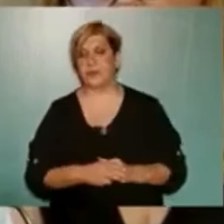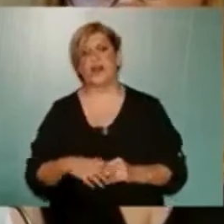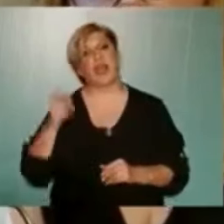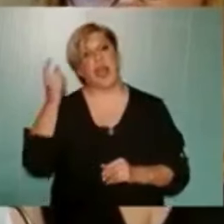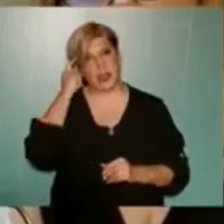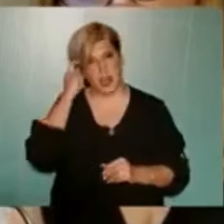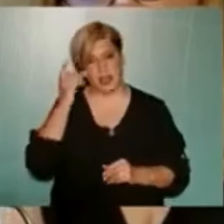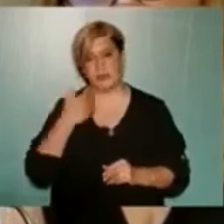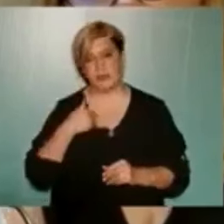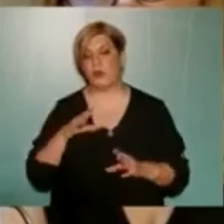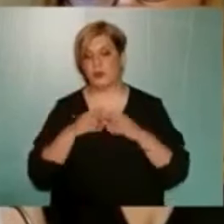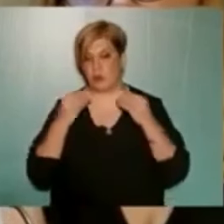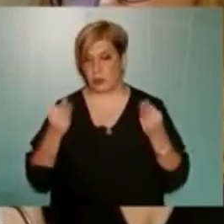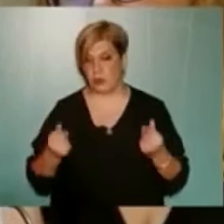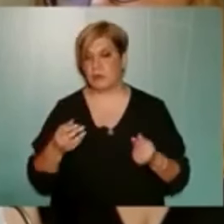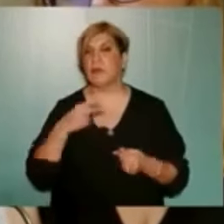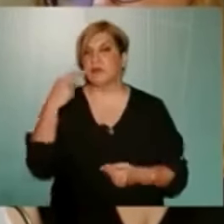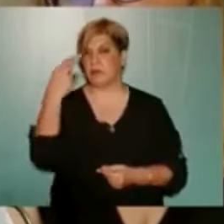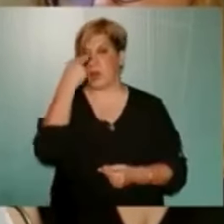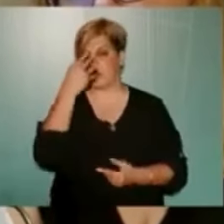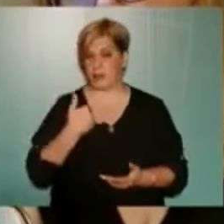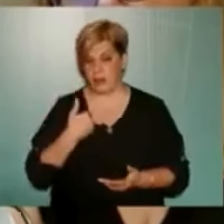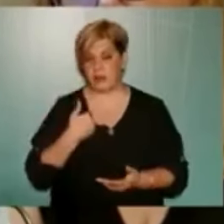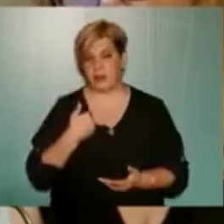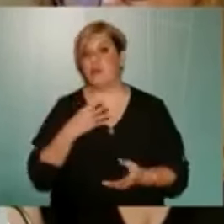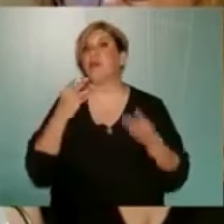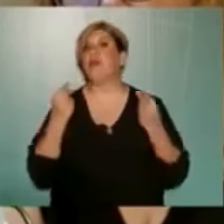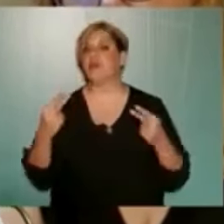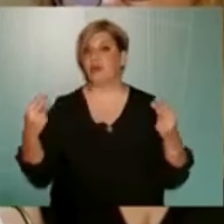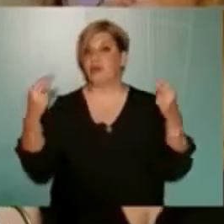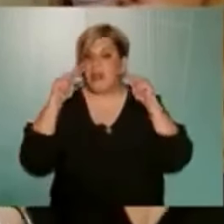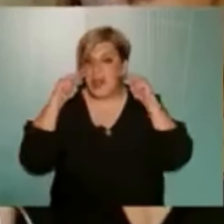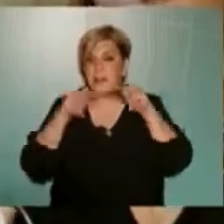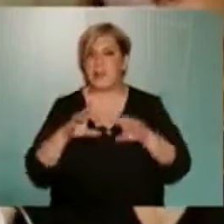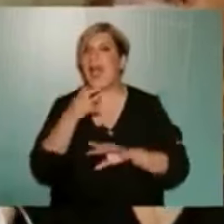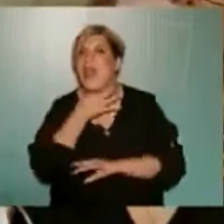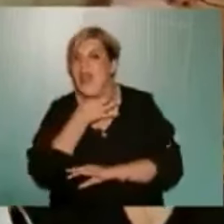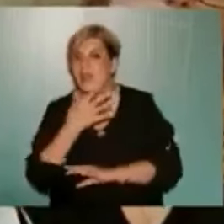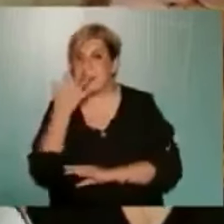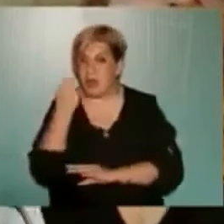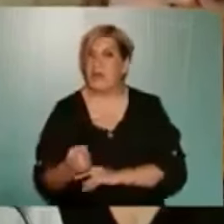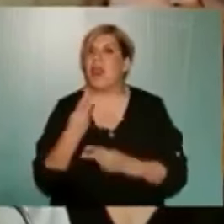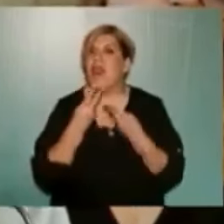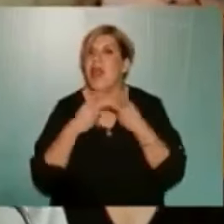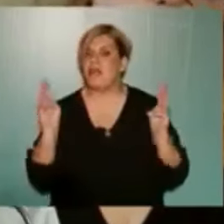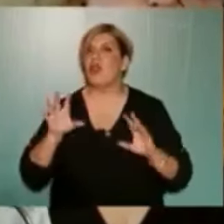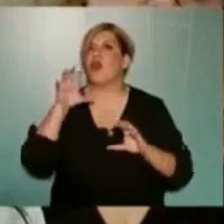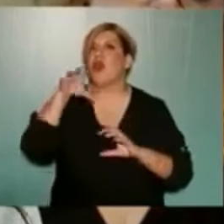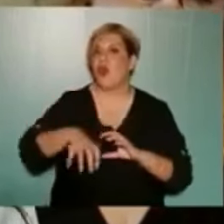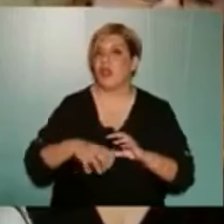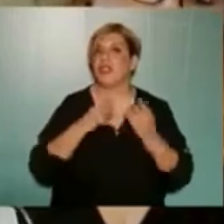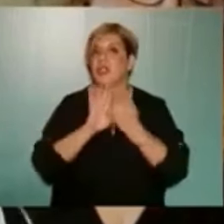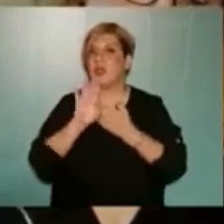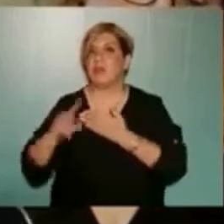Καταλάβαμε τον τρόπο που μας βλέπετε και πώς βλέπετε την αυτονόητη ανάγκη μας να έχουμε ελεύθερους χώρους στις γειτονιές,